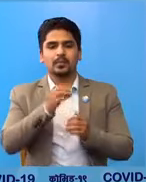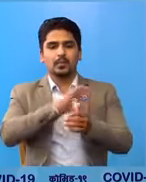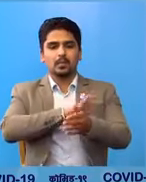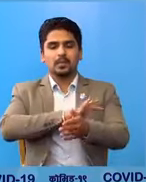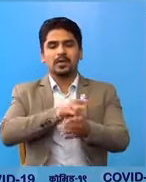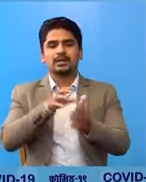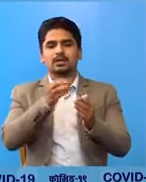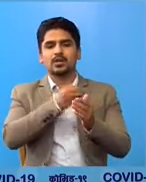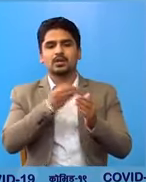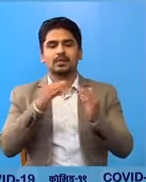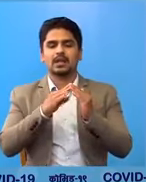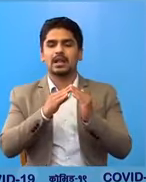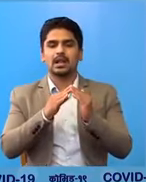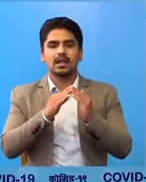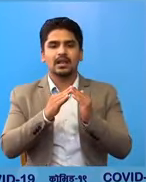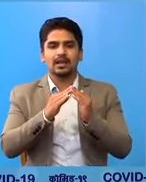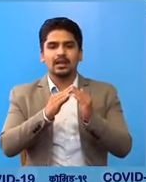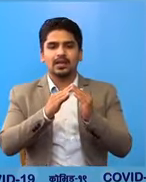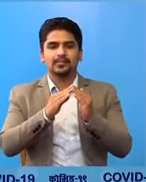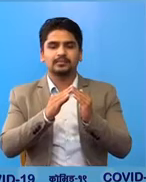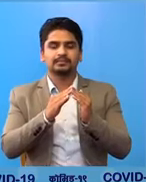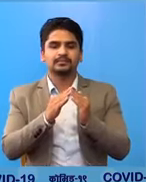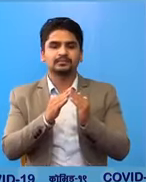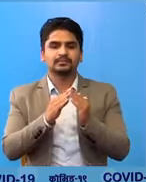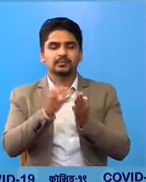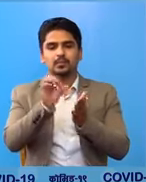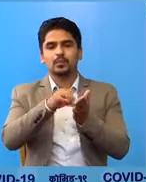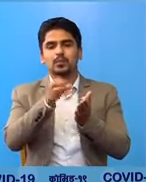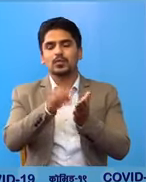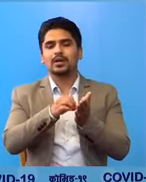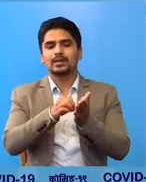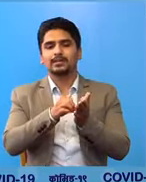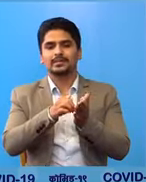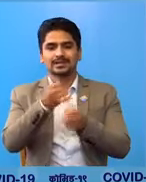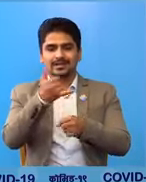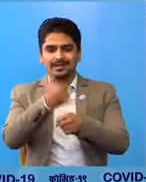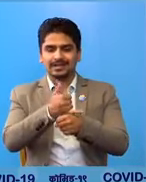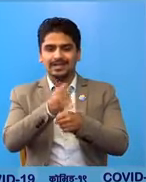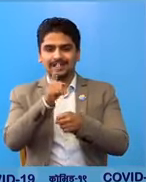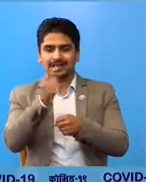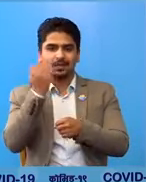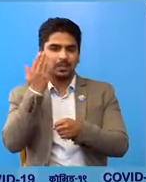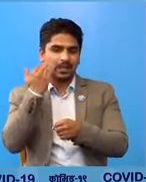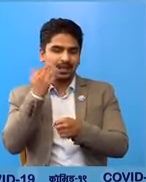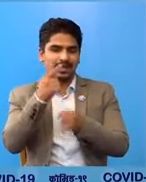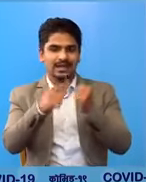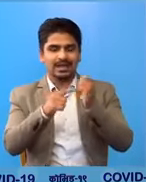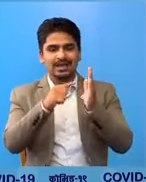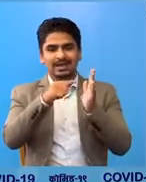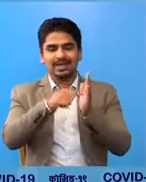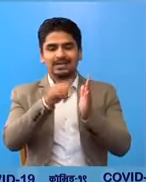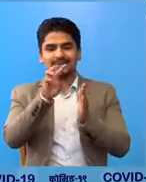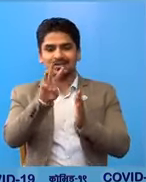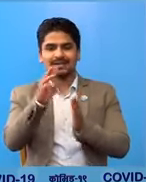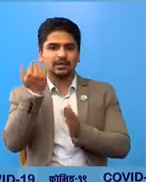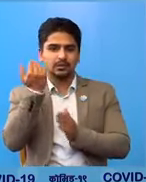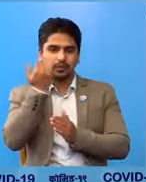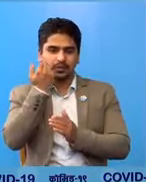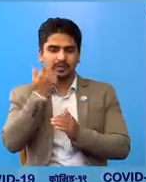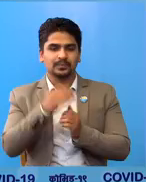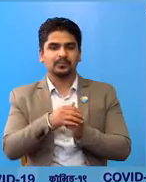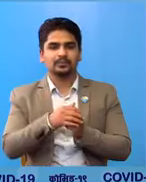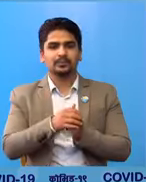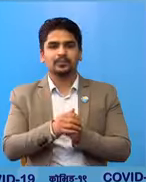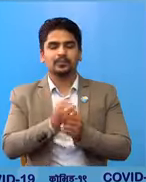अस्पताल पोखर बाट श्यांग्जा का एक महिलार कास्की का तीन पुरूस अरू जो